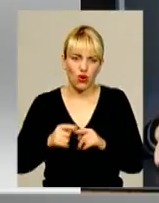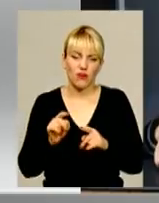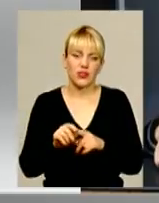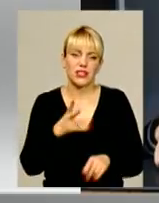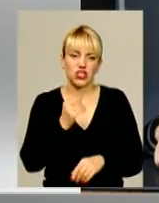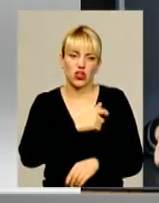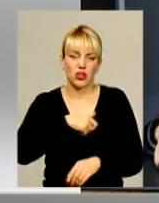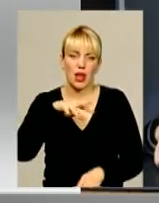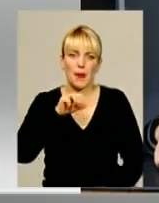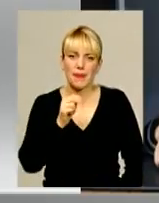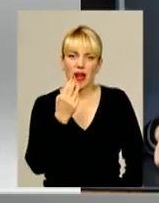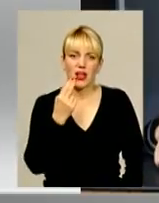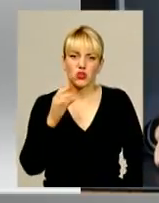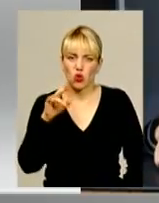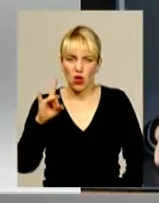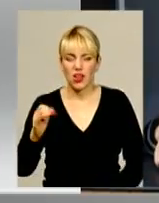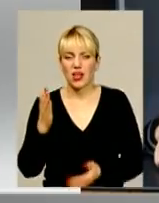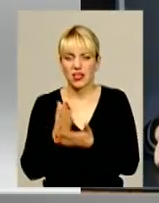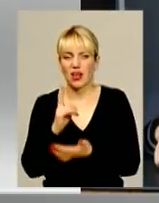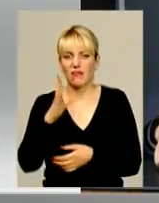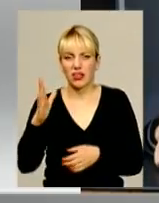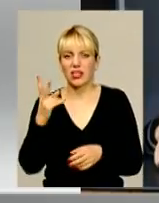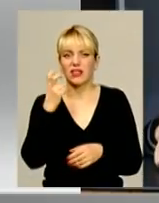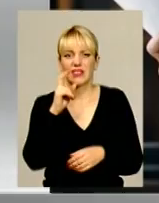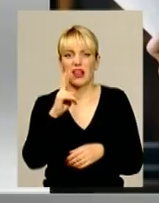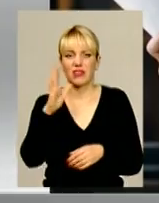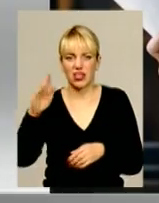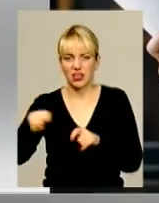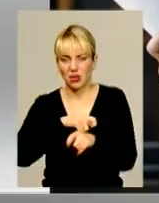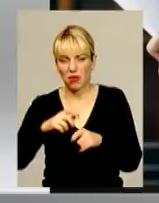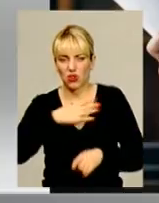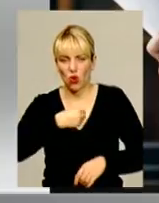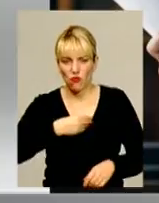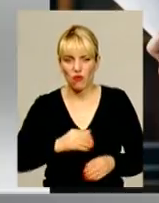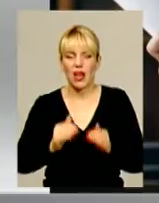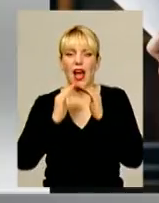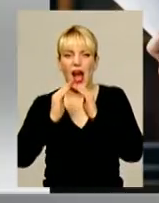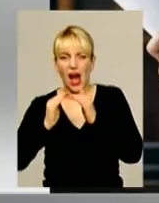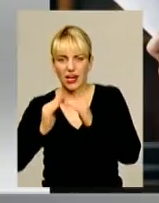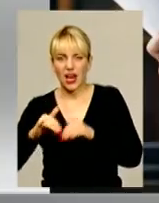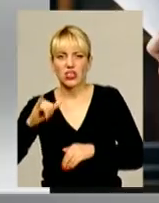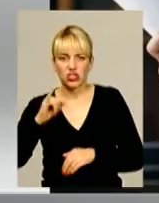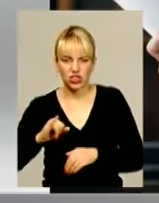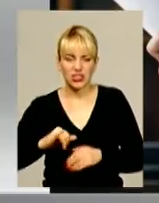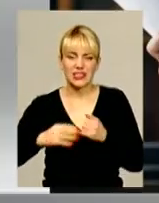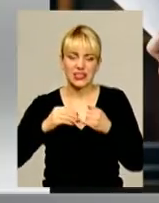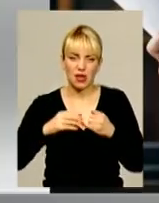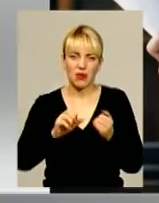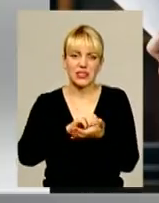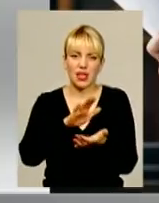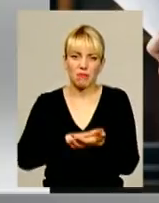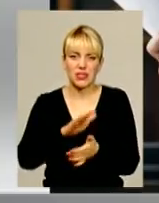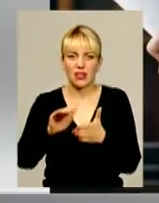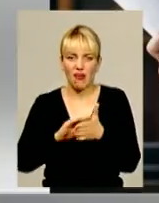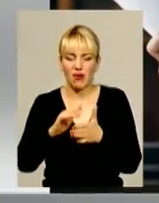Мацола із сім'єю володіє квартирою у 200 квадратів у Львові, гаражем та земельною ділянкою, записаною на самого нардепа.